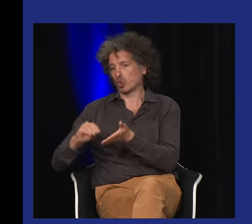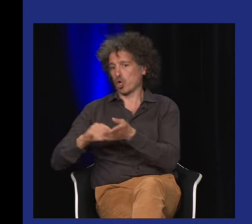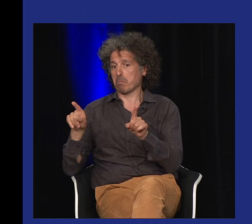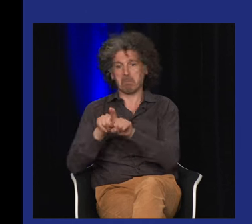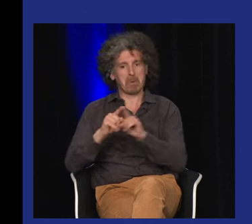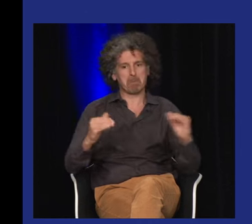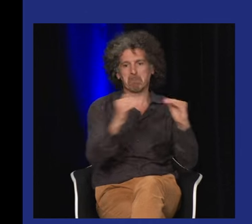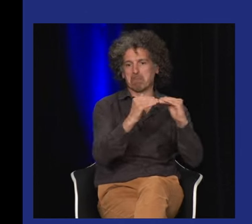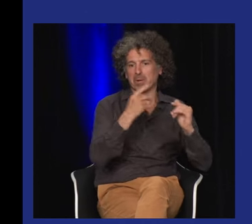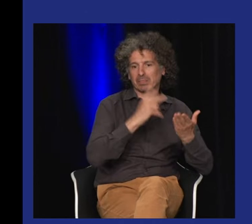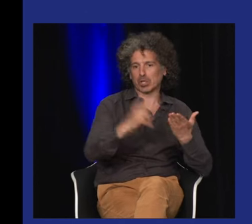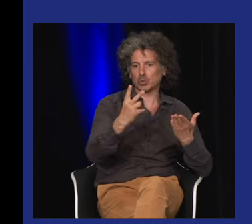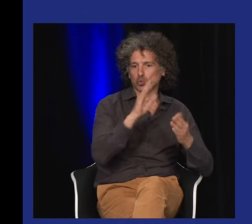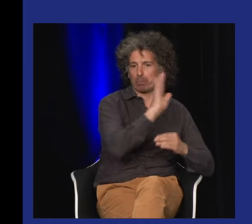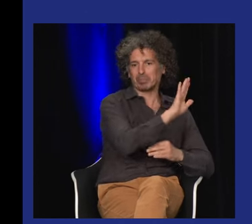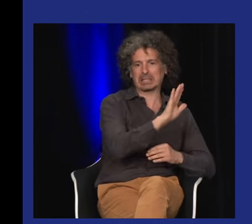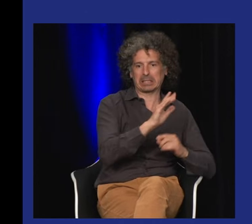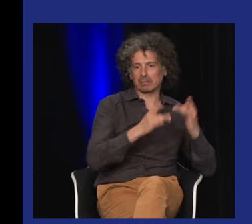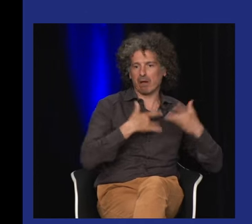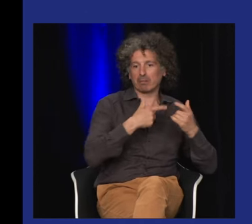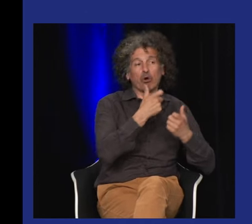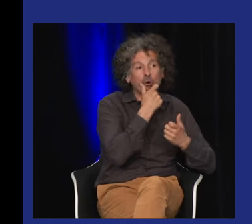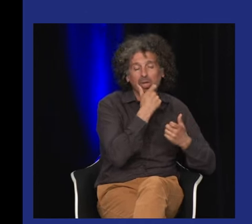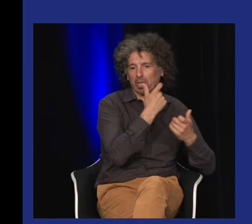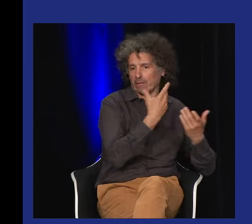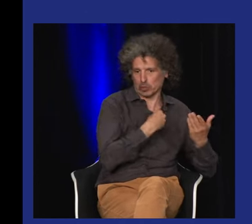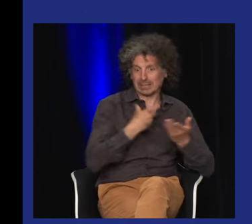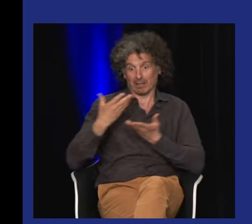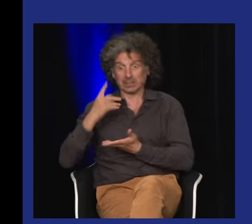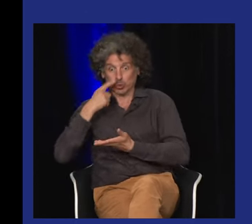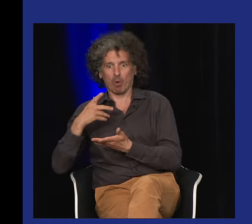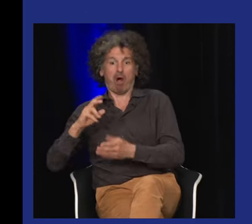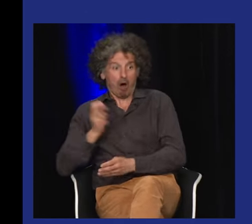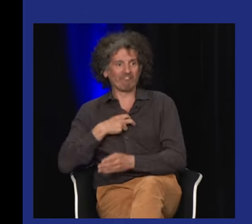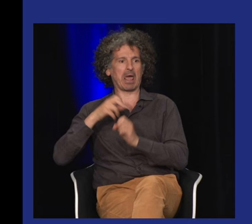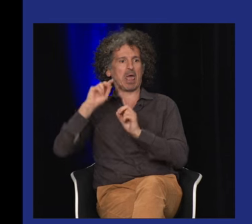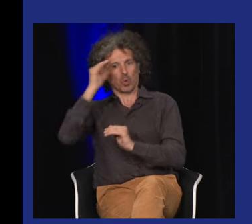SACD et qui sont de la même façon que certains